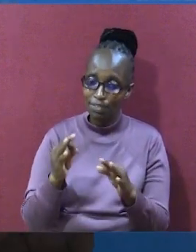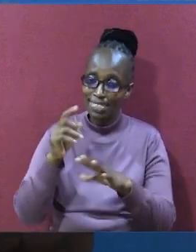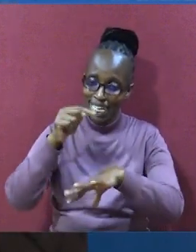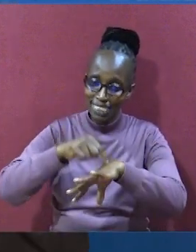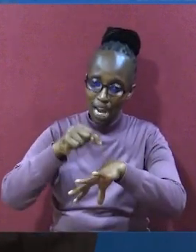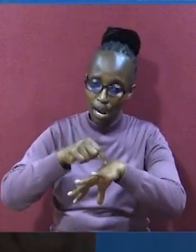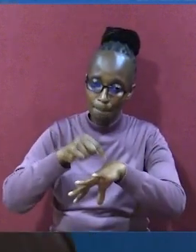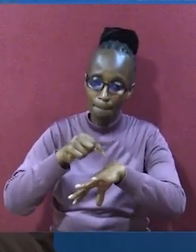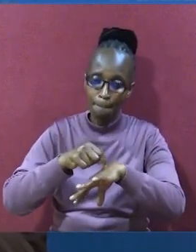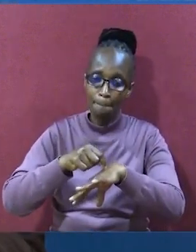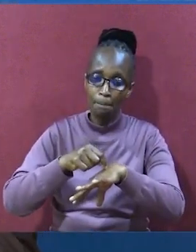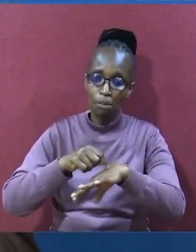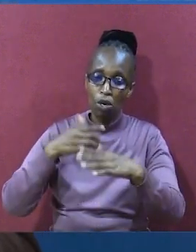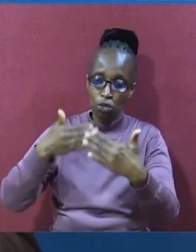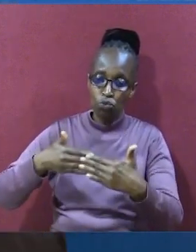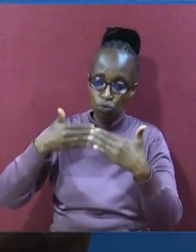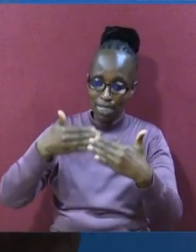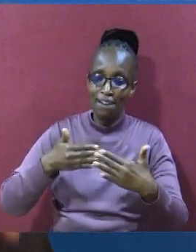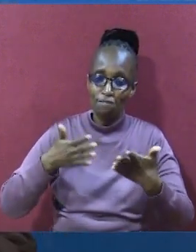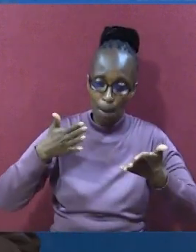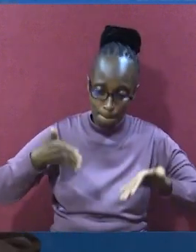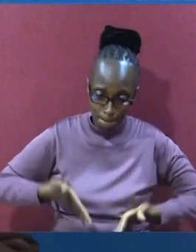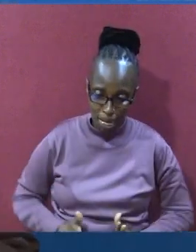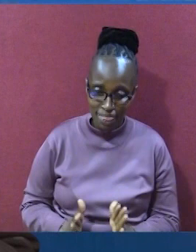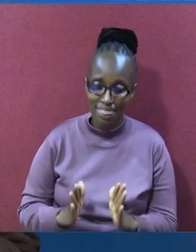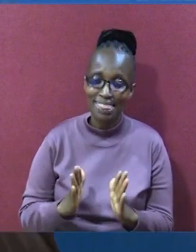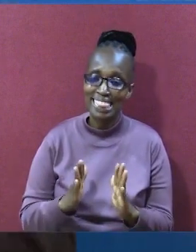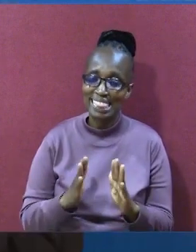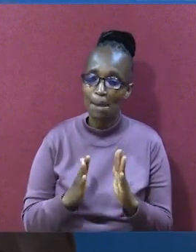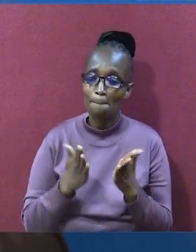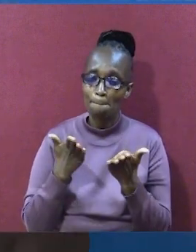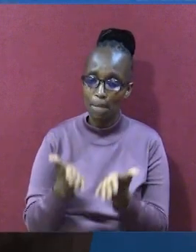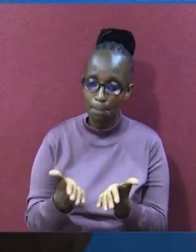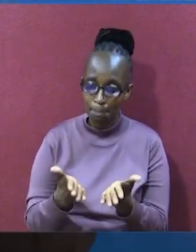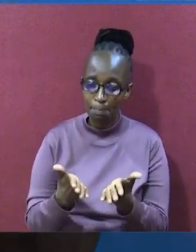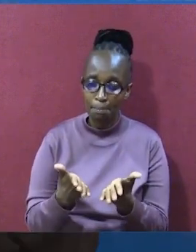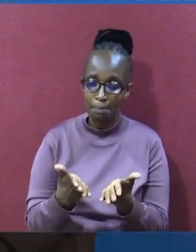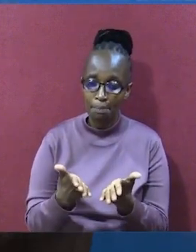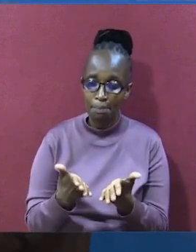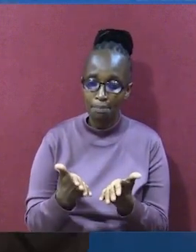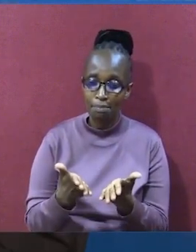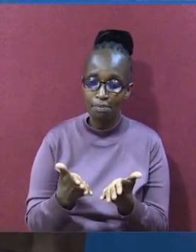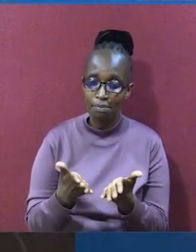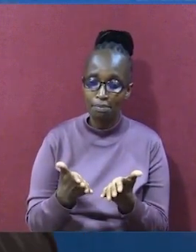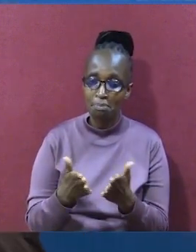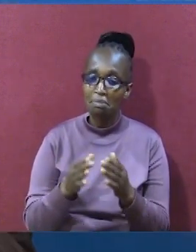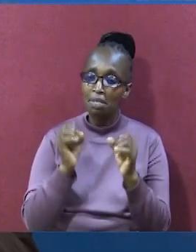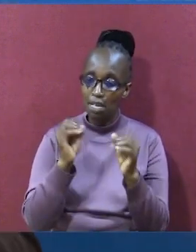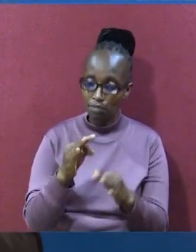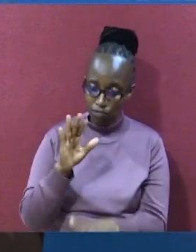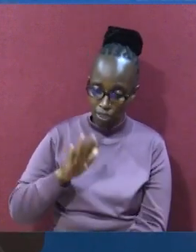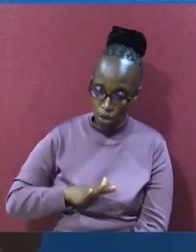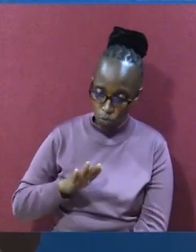Iwe ni kwa barabara. Iwe ni kwa gari. Iwe ni wapi. Iwe ni kwa kiki. Yani nikitakani.